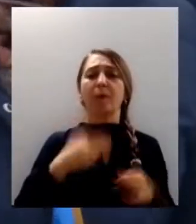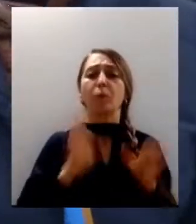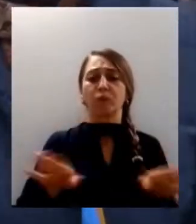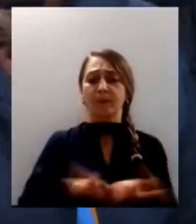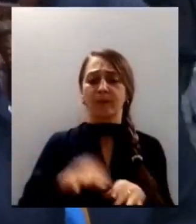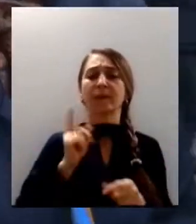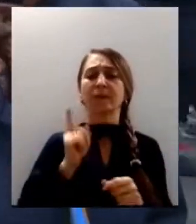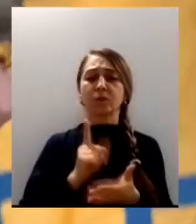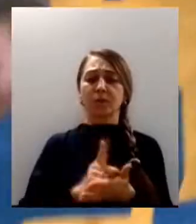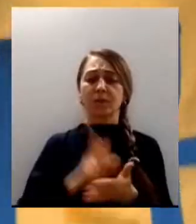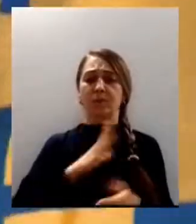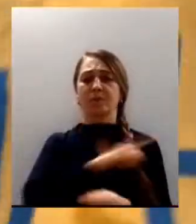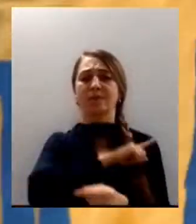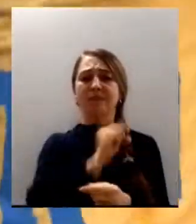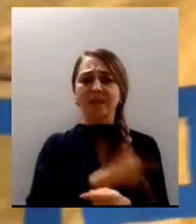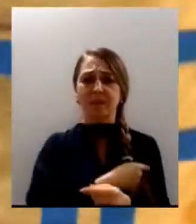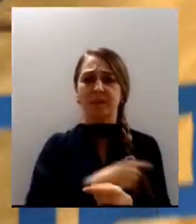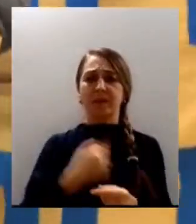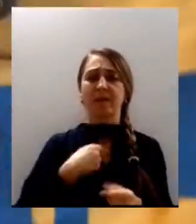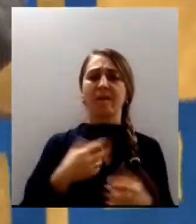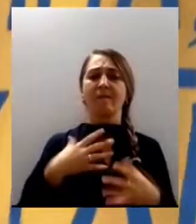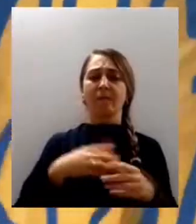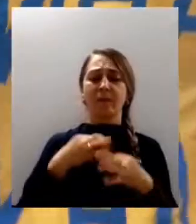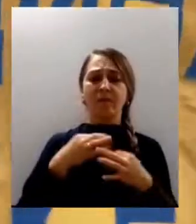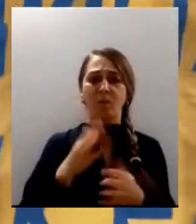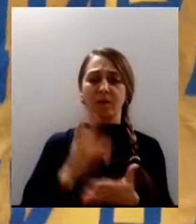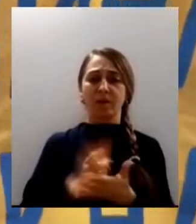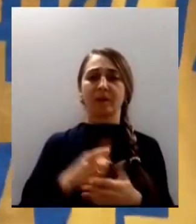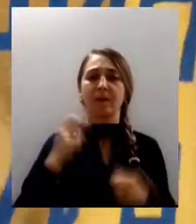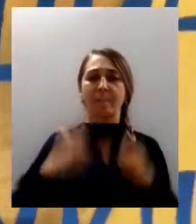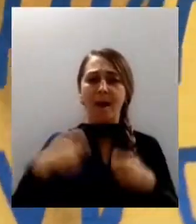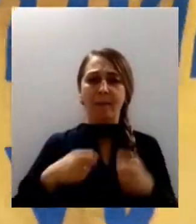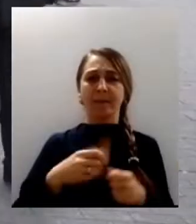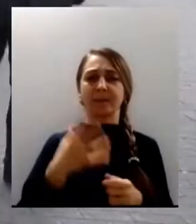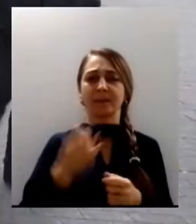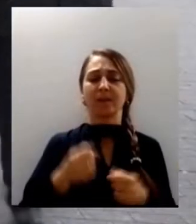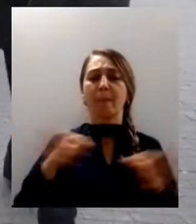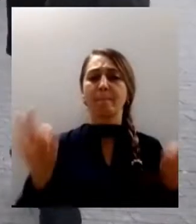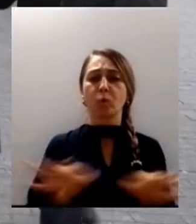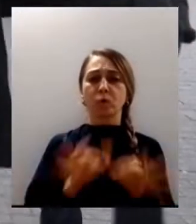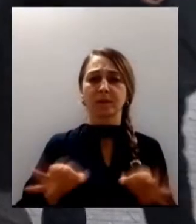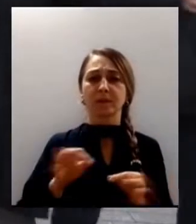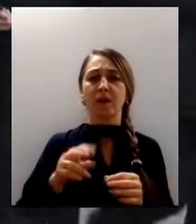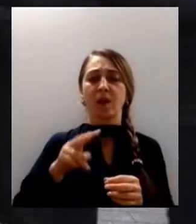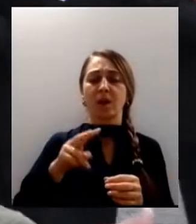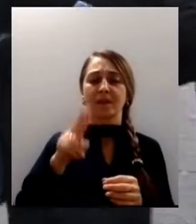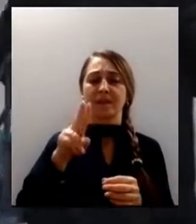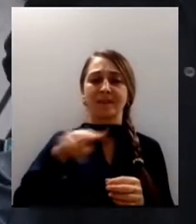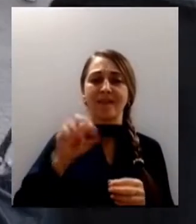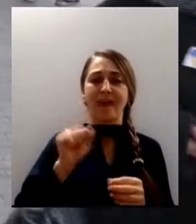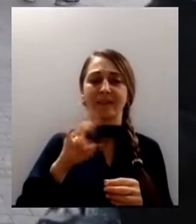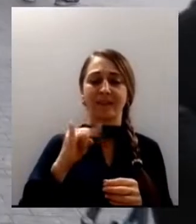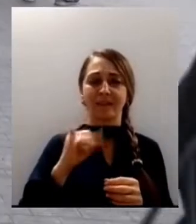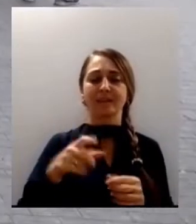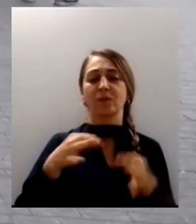силу, свободу і волю. Відбивав ритми на барабані для натовпу музикант Денис Недолуженко. Чоловік розповів, чому бере участь у